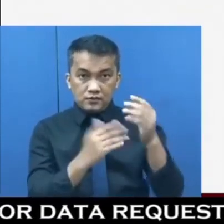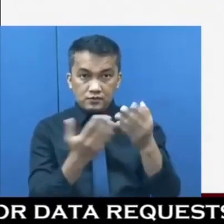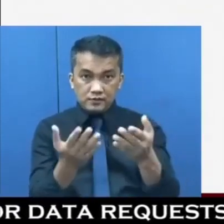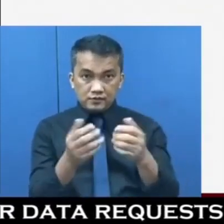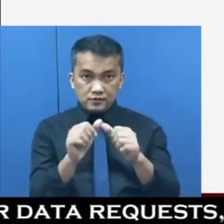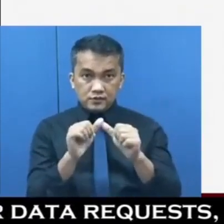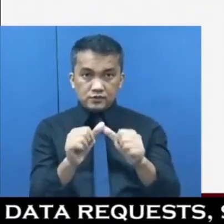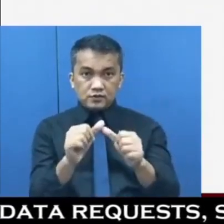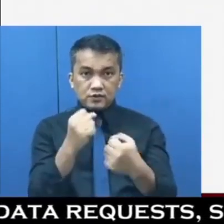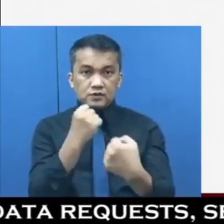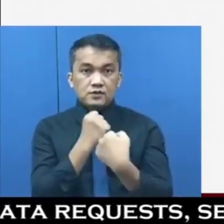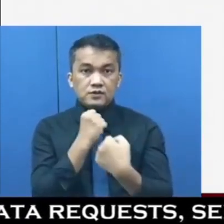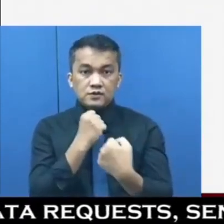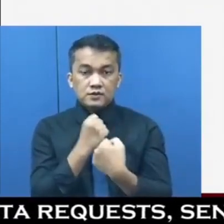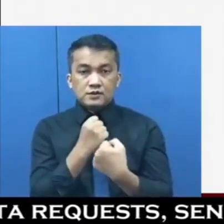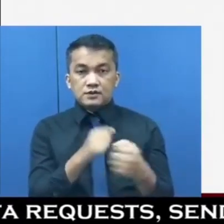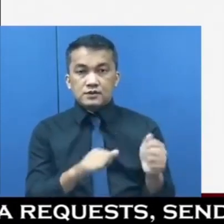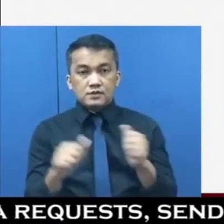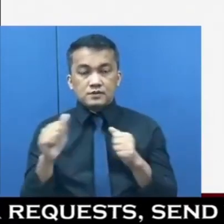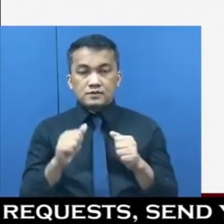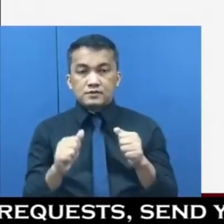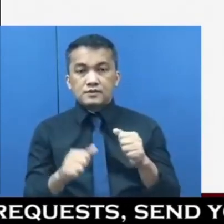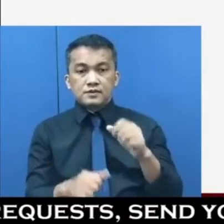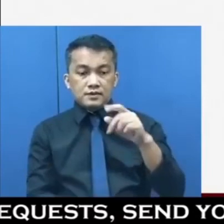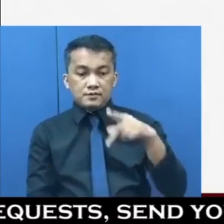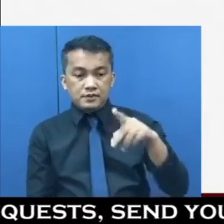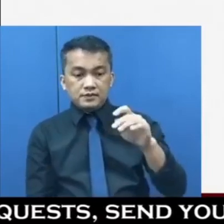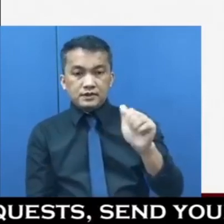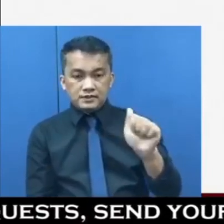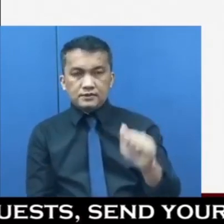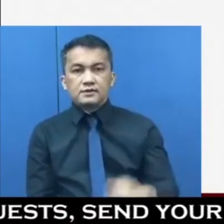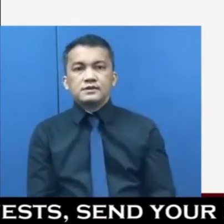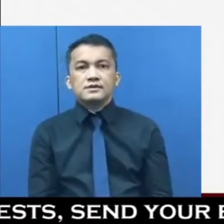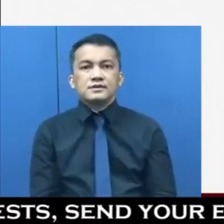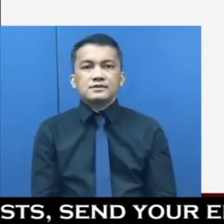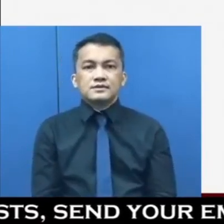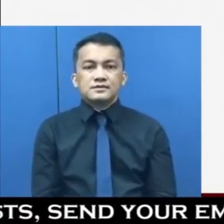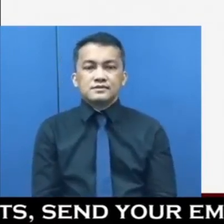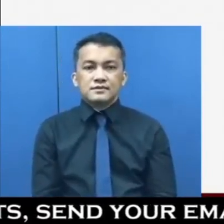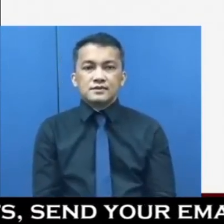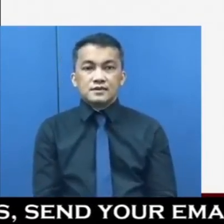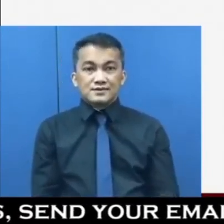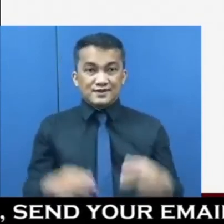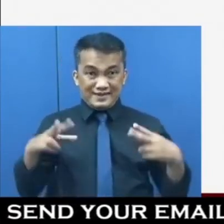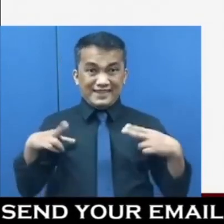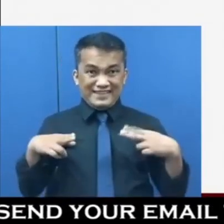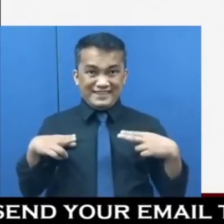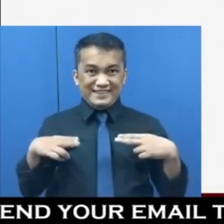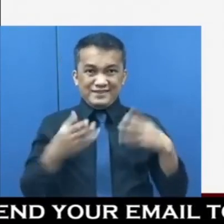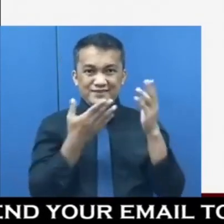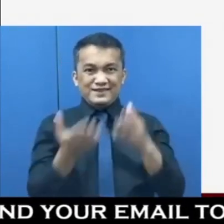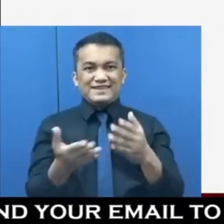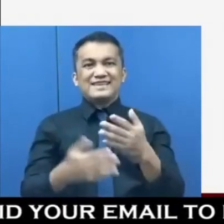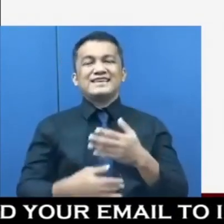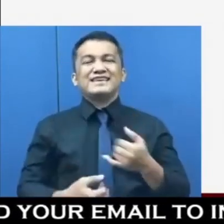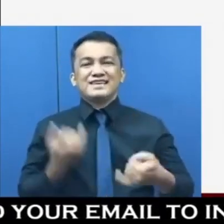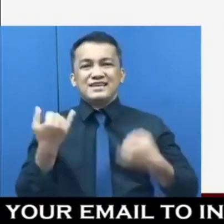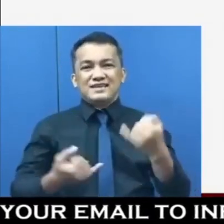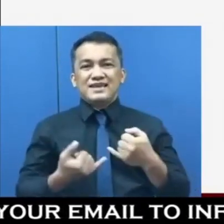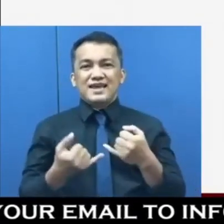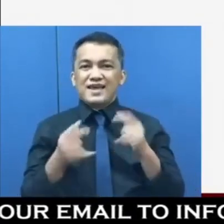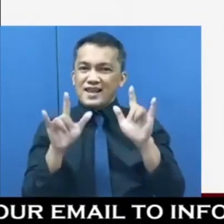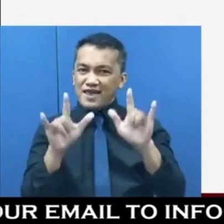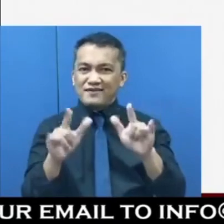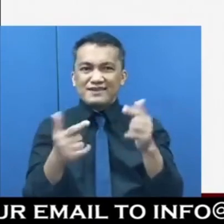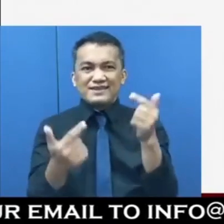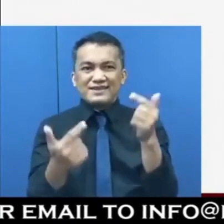ninyong suportahan ang mga activities ng Philippine Statistics Authority May the holiday season bring you all joy love and